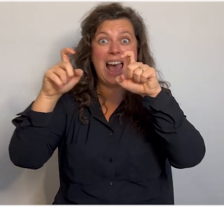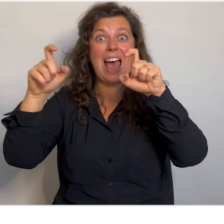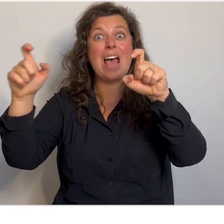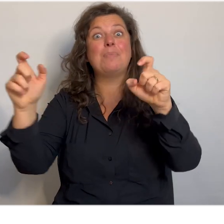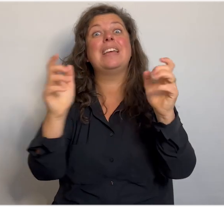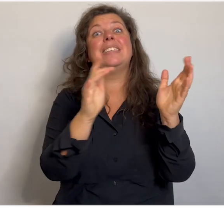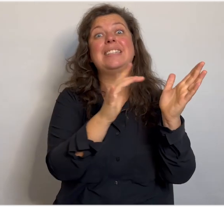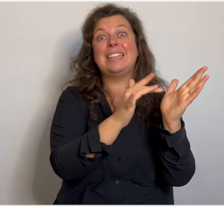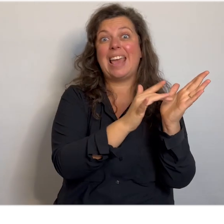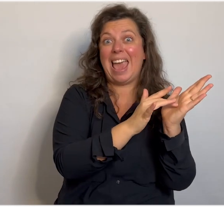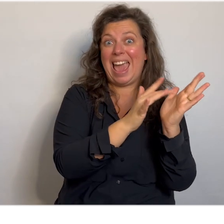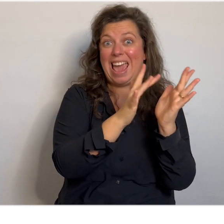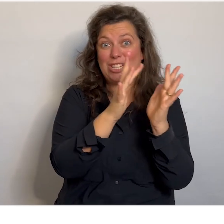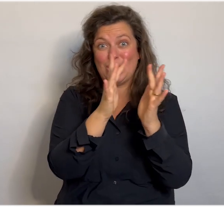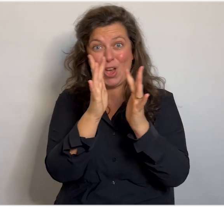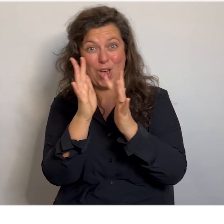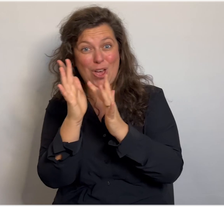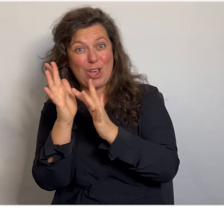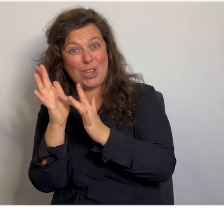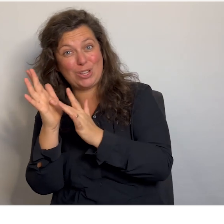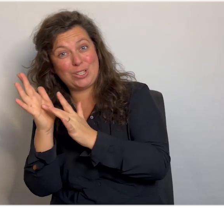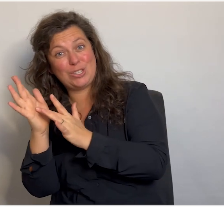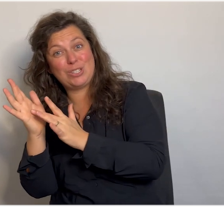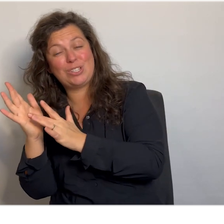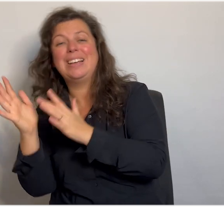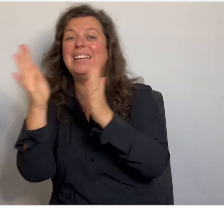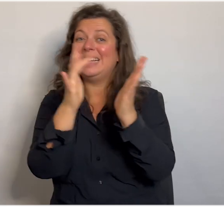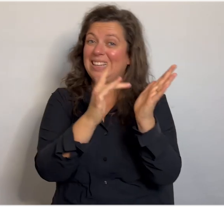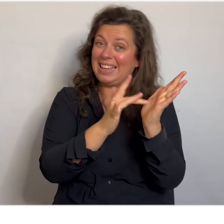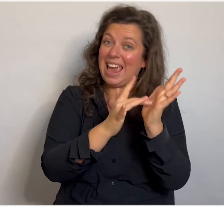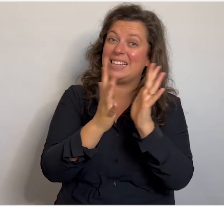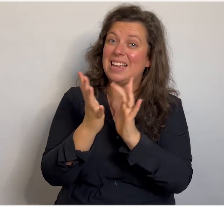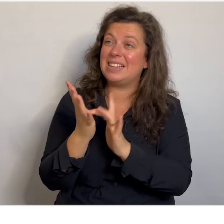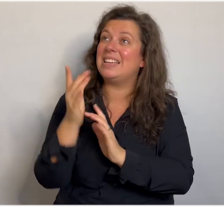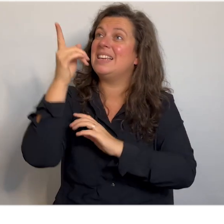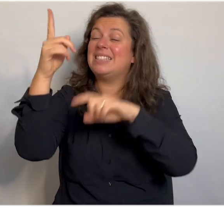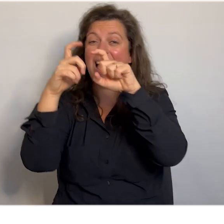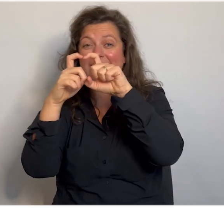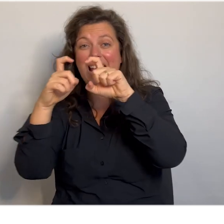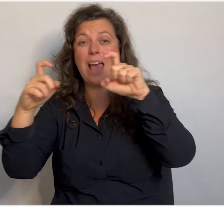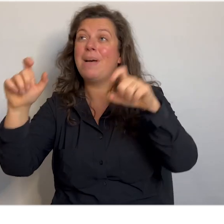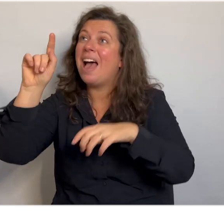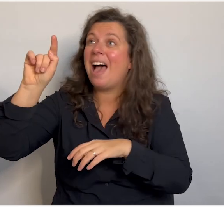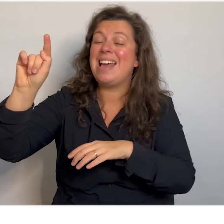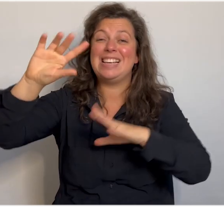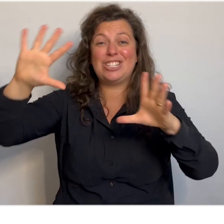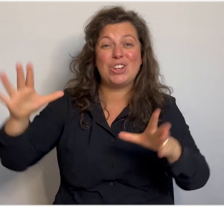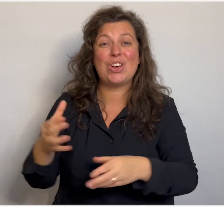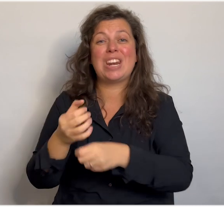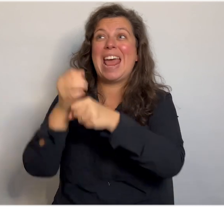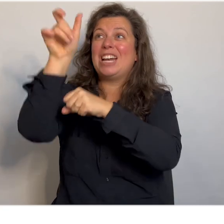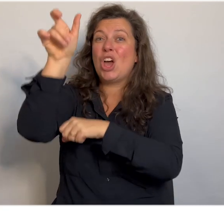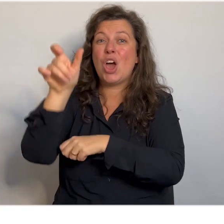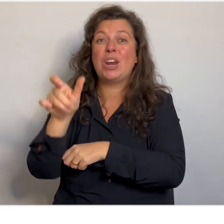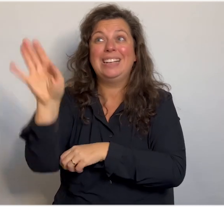Jezus, Jezus is zijn naam. Hij is de redder die